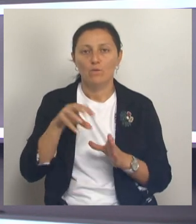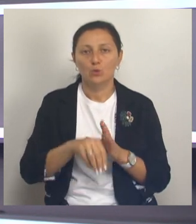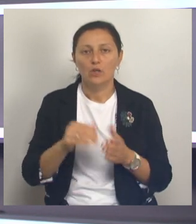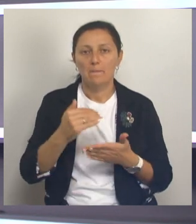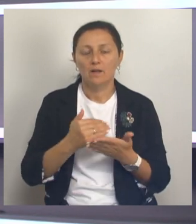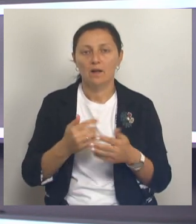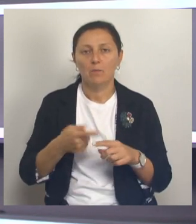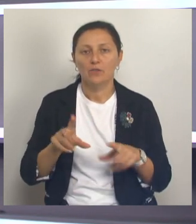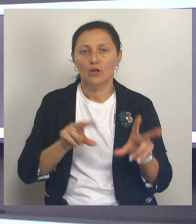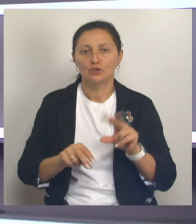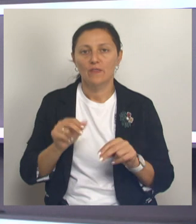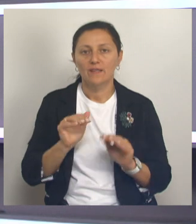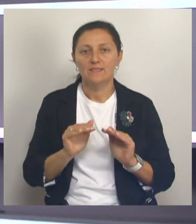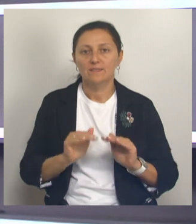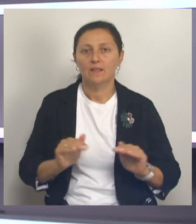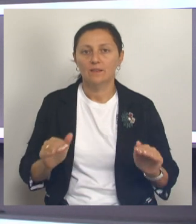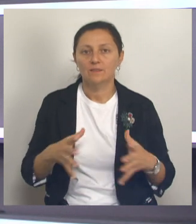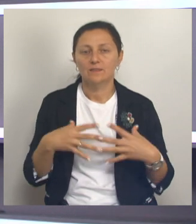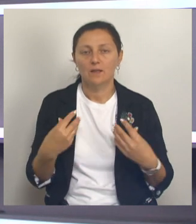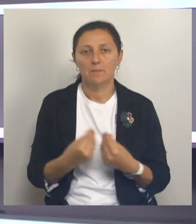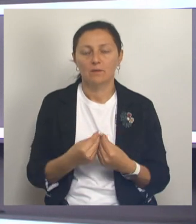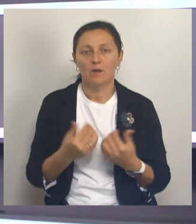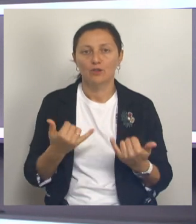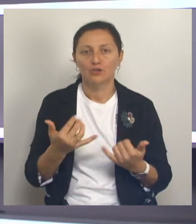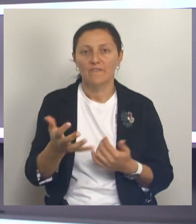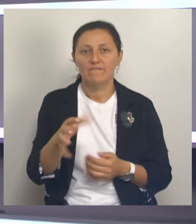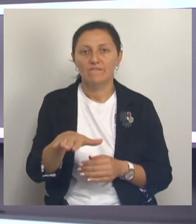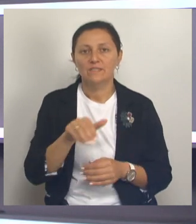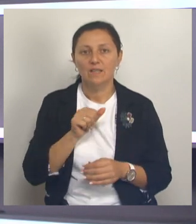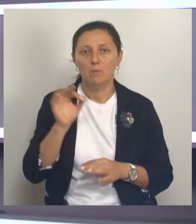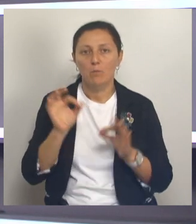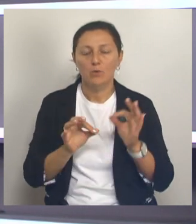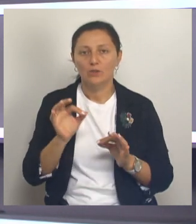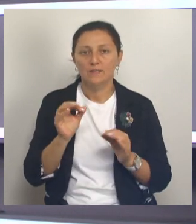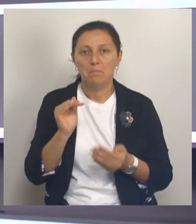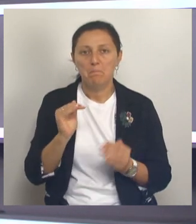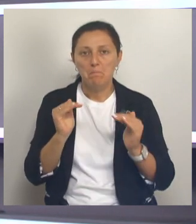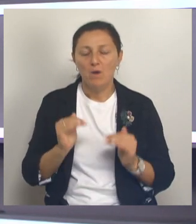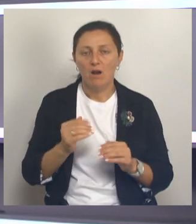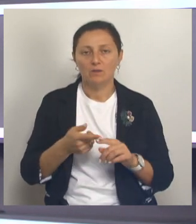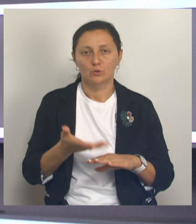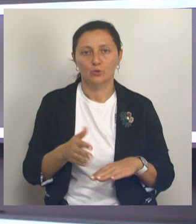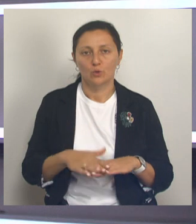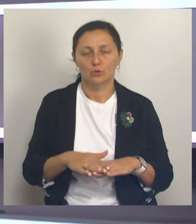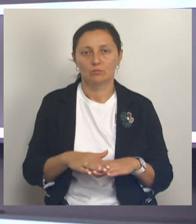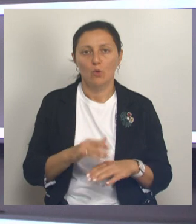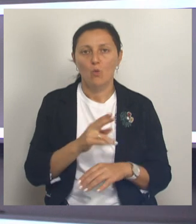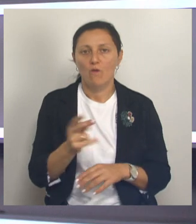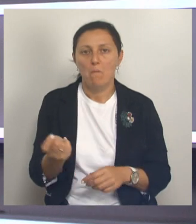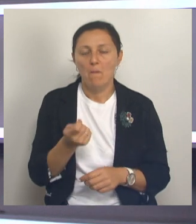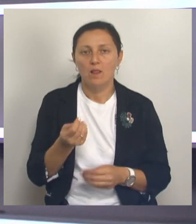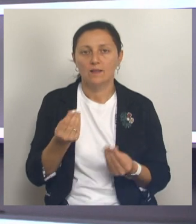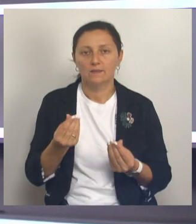рассчитана на семьи с детьми. Теперь взять ипотеку под невысокий процент станет сложнее. Особенно тем, у кого не очень много денег.